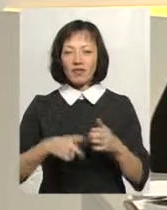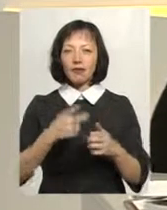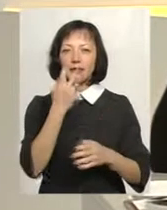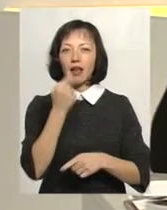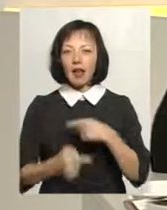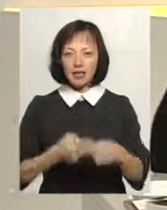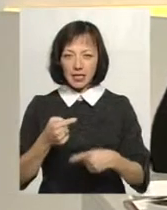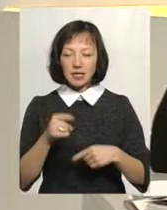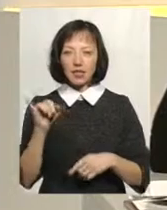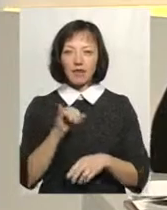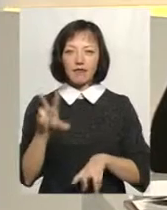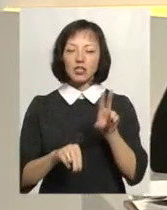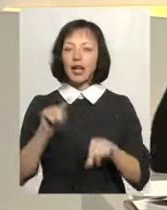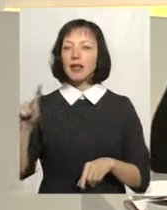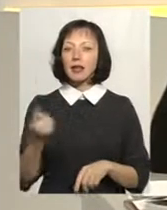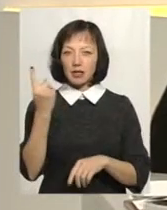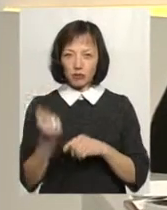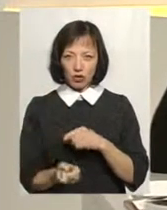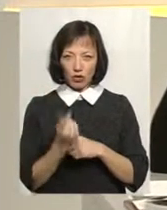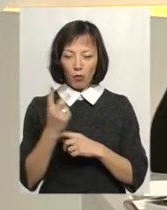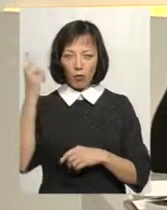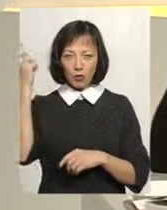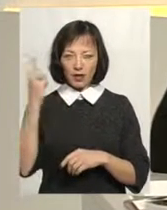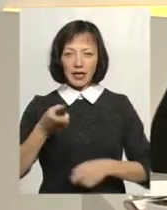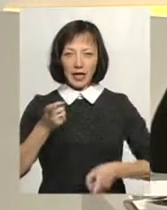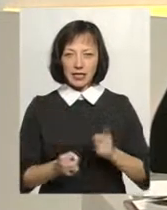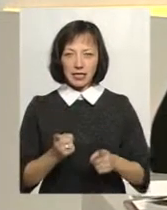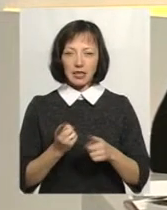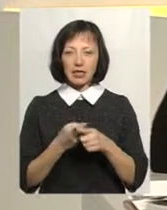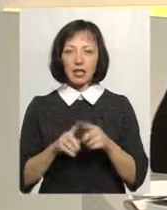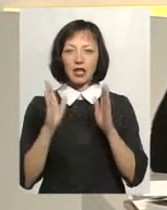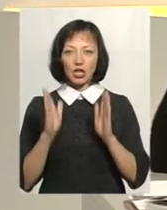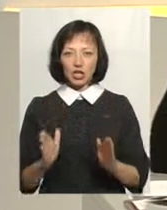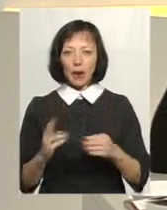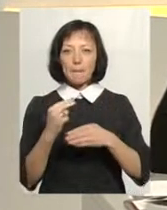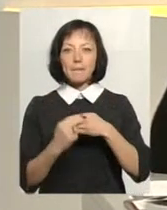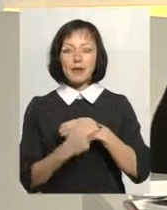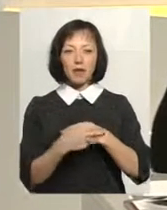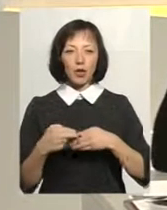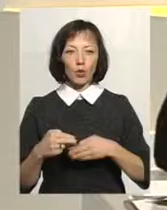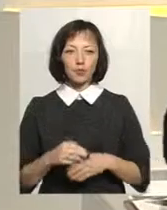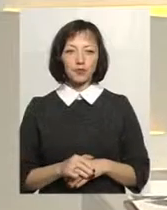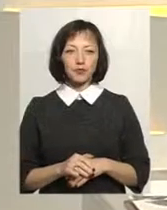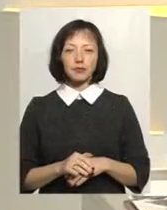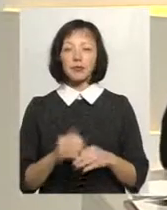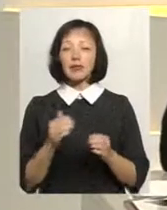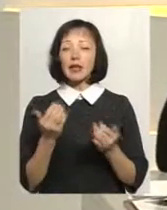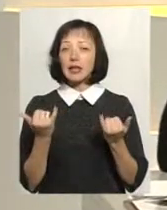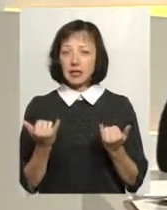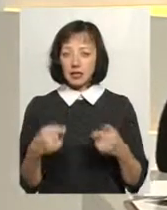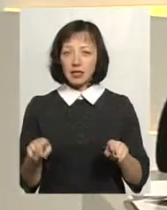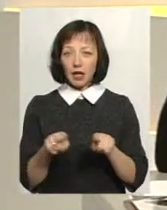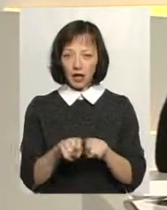вважаючи єдиним джерелом божественної істини, лише Біблію. Нині таких